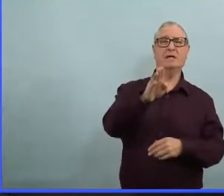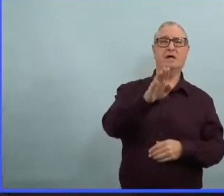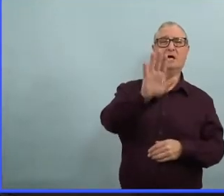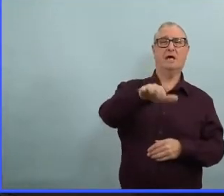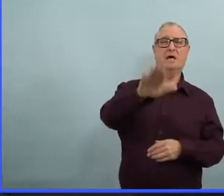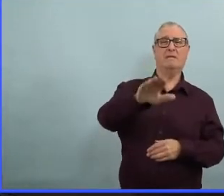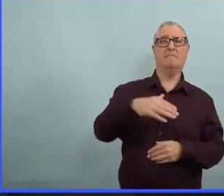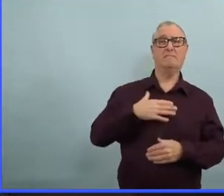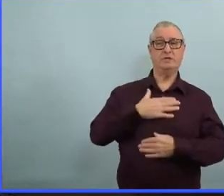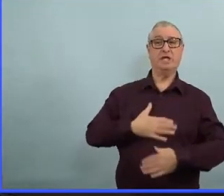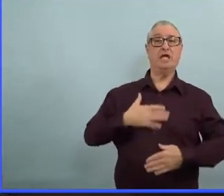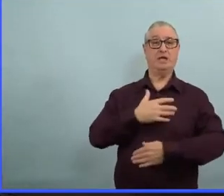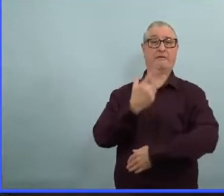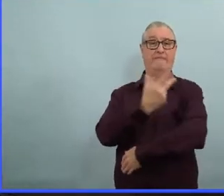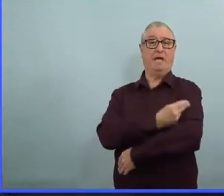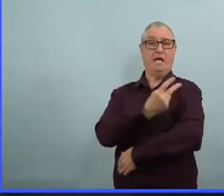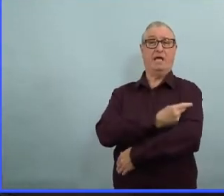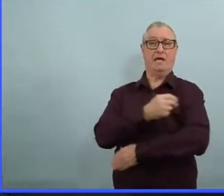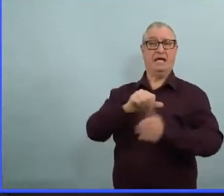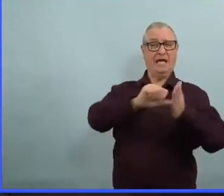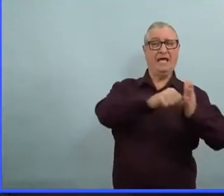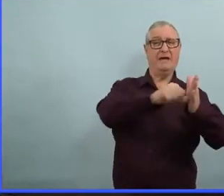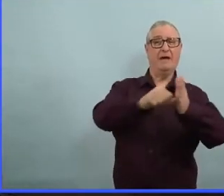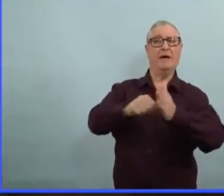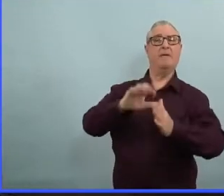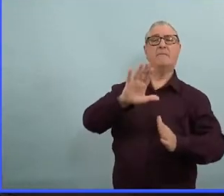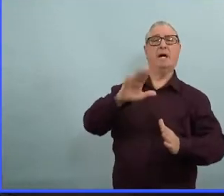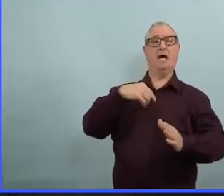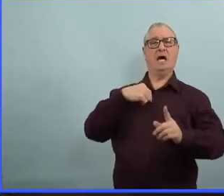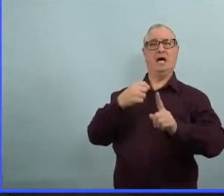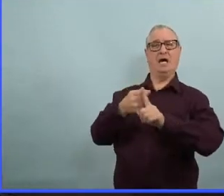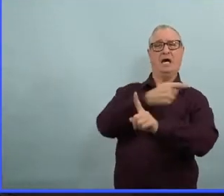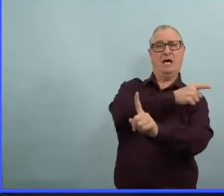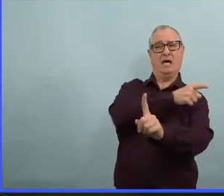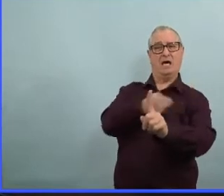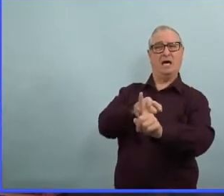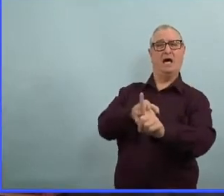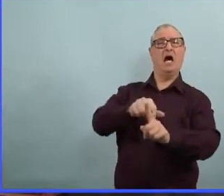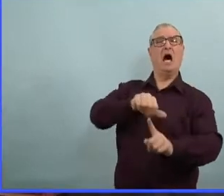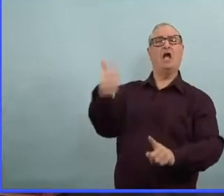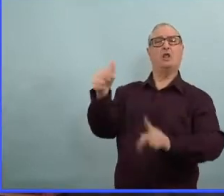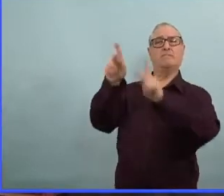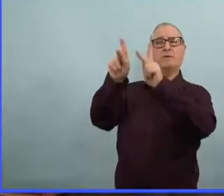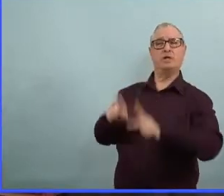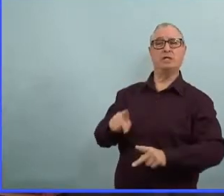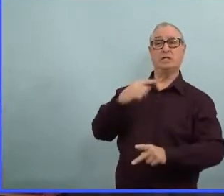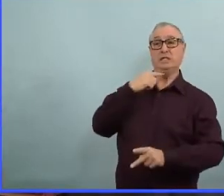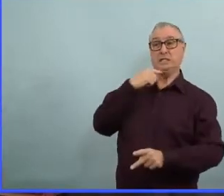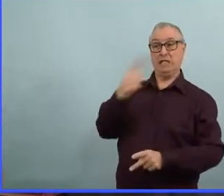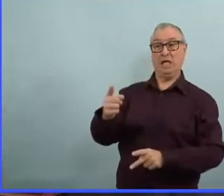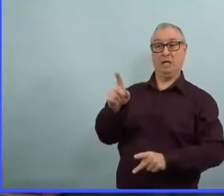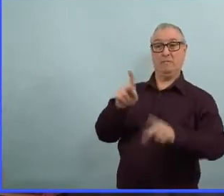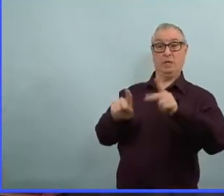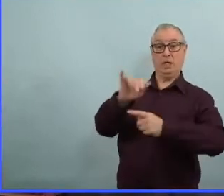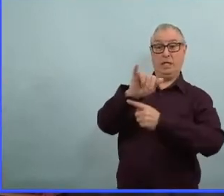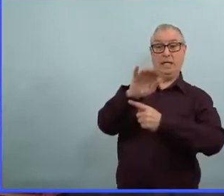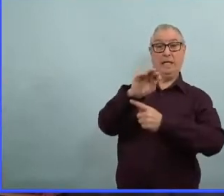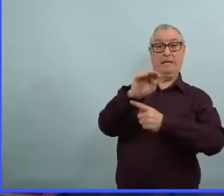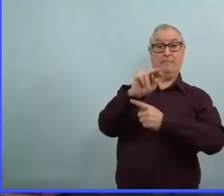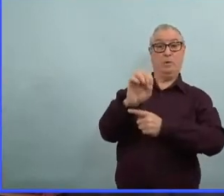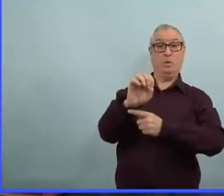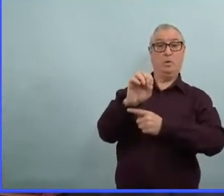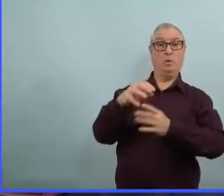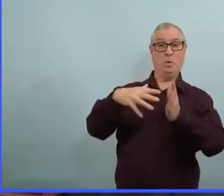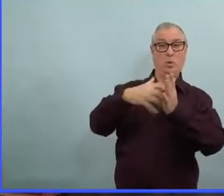Mais qu'est-ce que vous allez dire aux personnes qui sont vaccinées et qui sont handicapées, ou qui sont âgées et qui ont une immunité compromise ? Alors qu'est-ce que vous allez leur dire à ces personnes